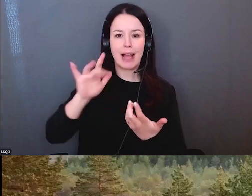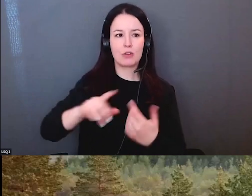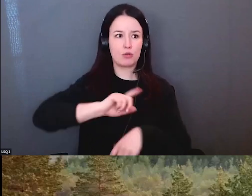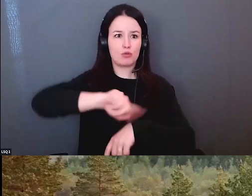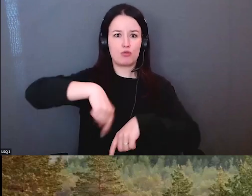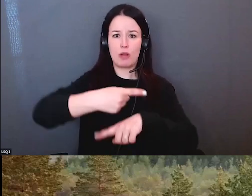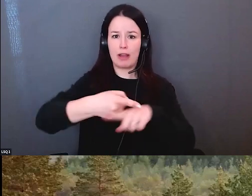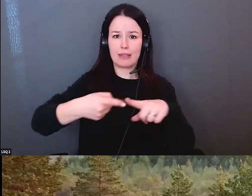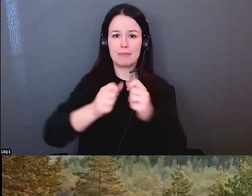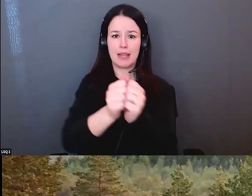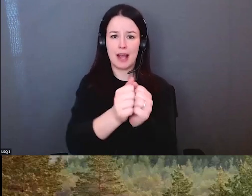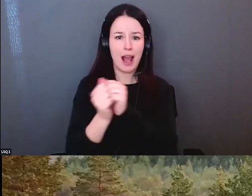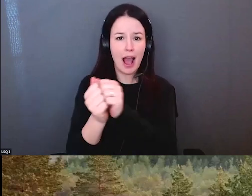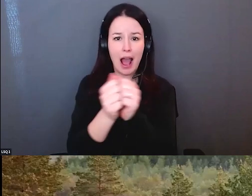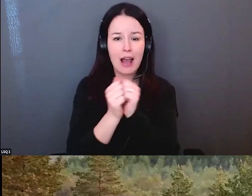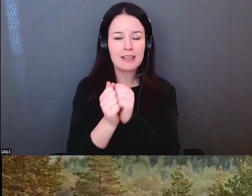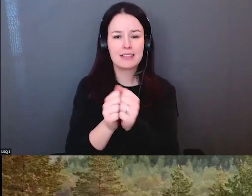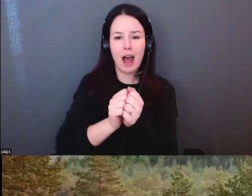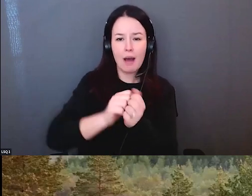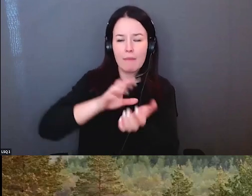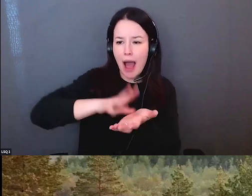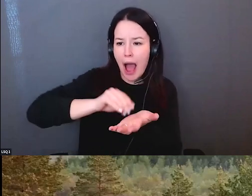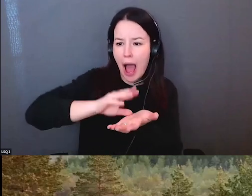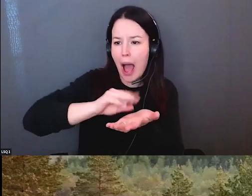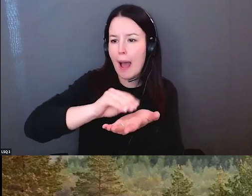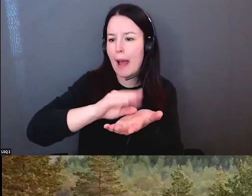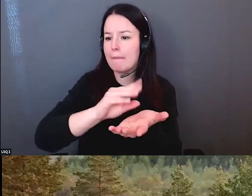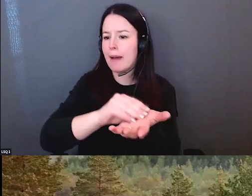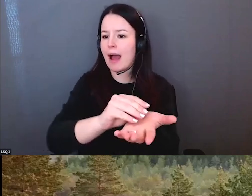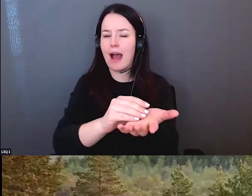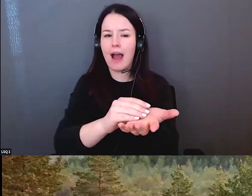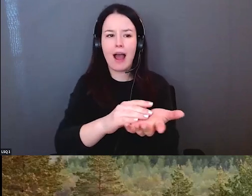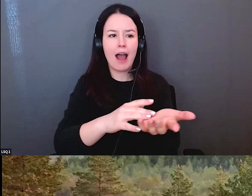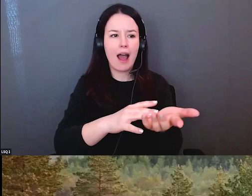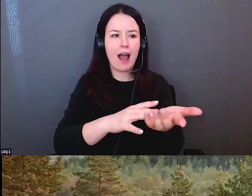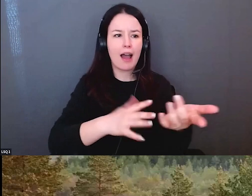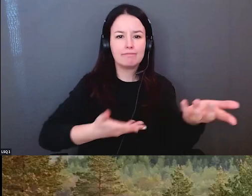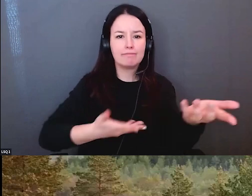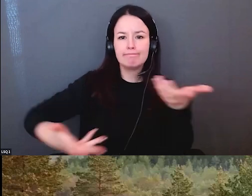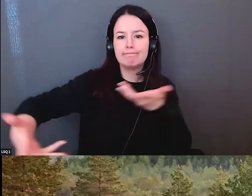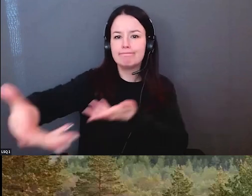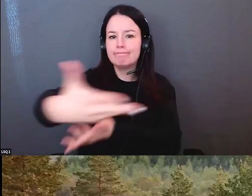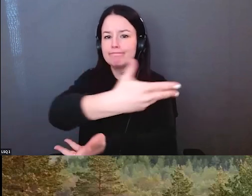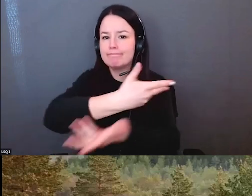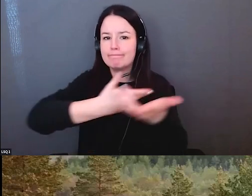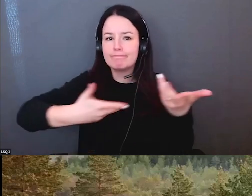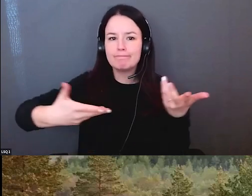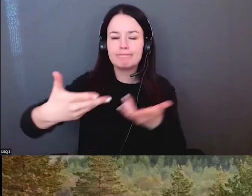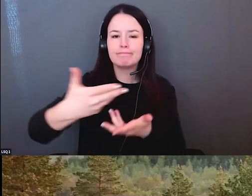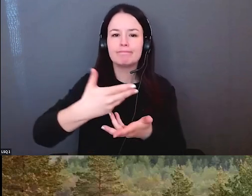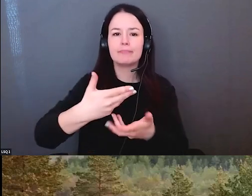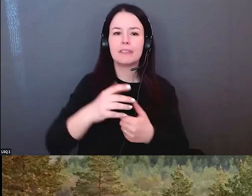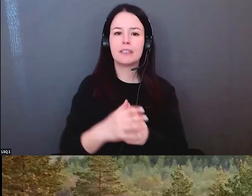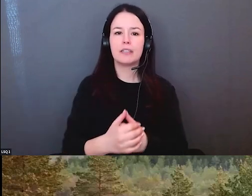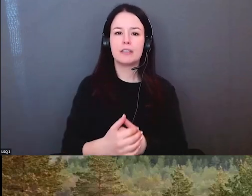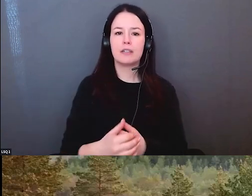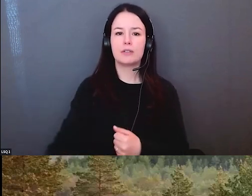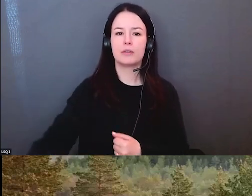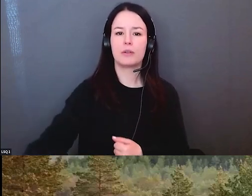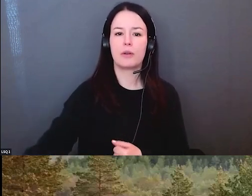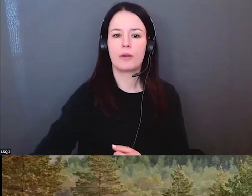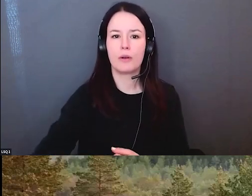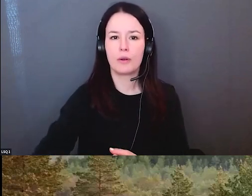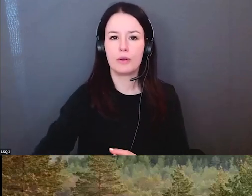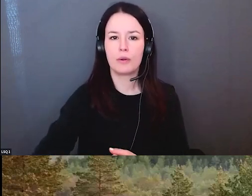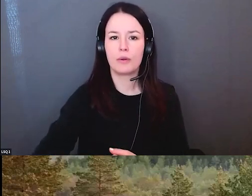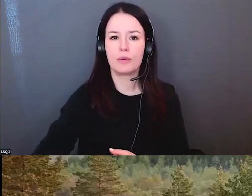Donc, Stéphanie, si vous voulez partager une expérience similaire, je vous